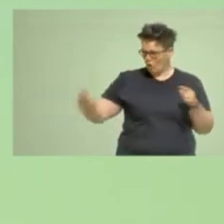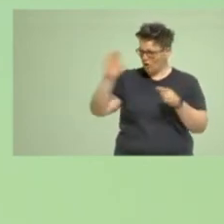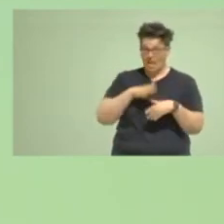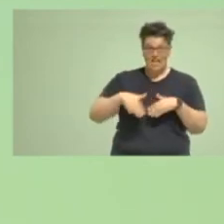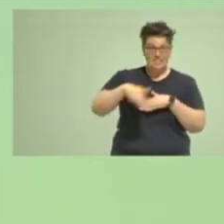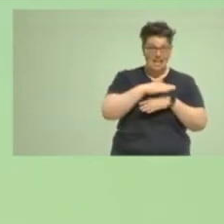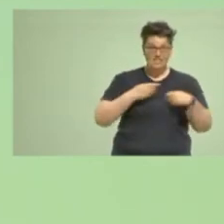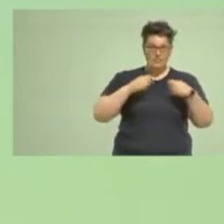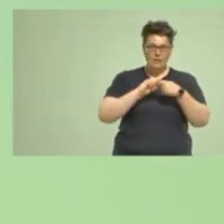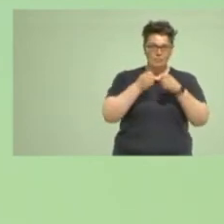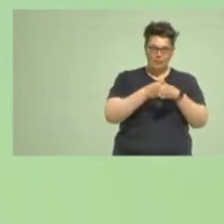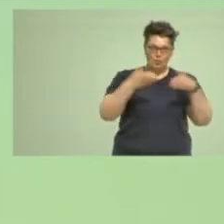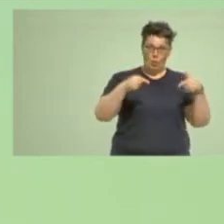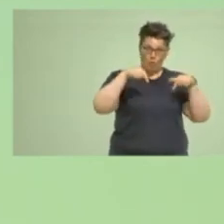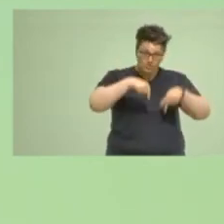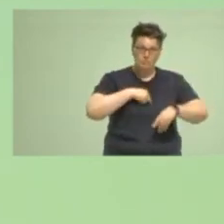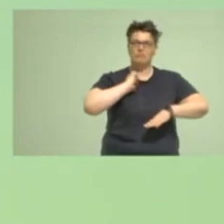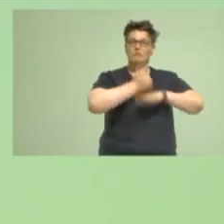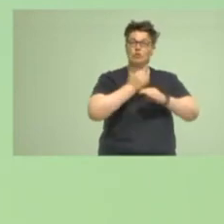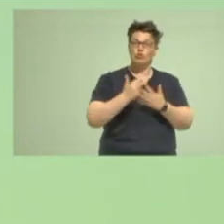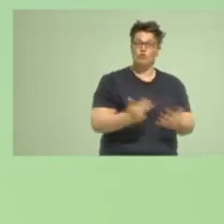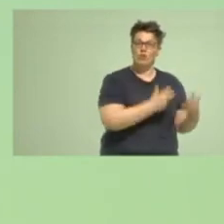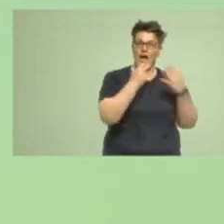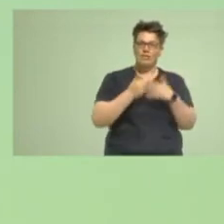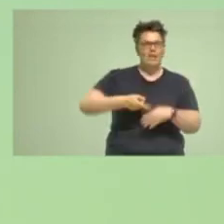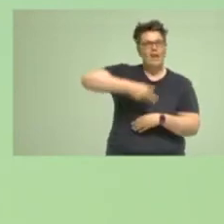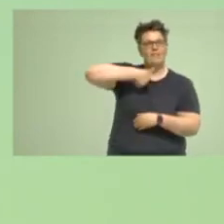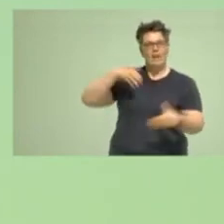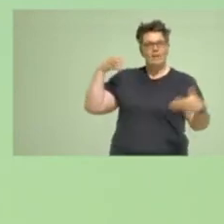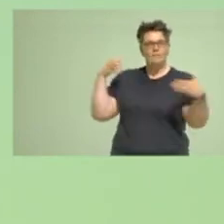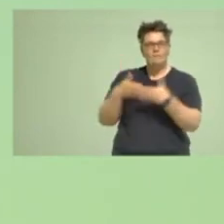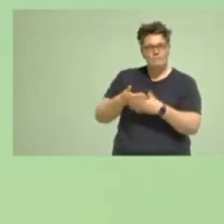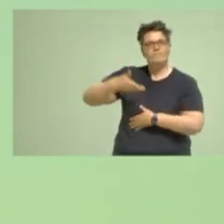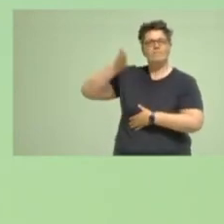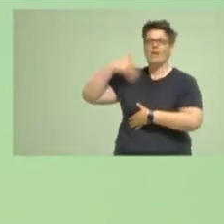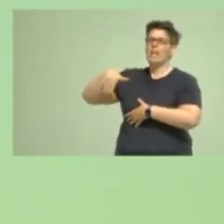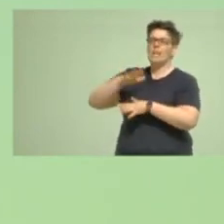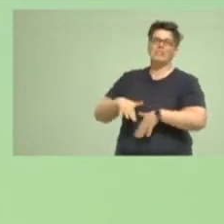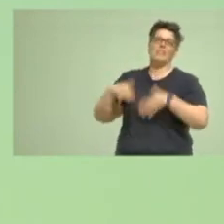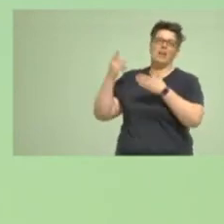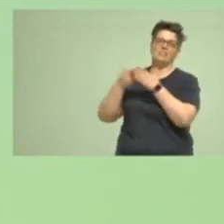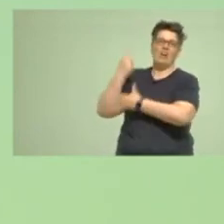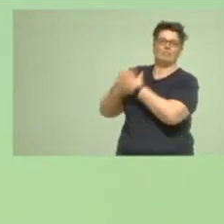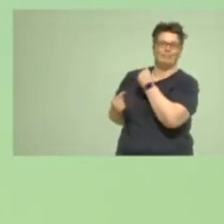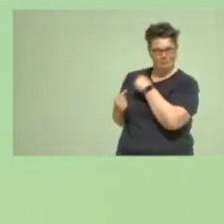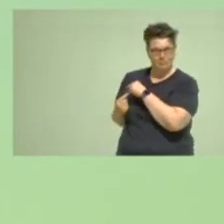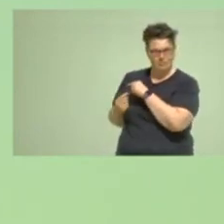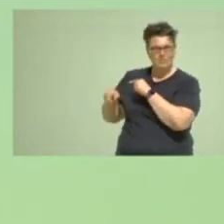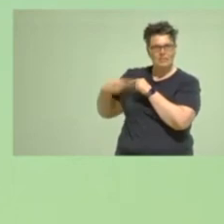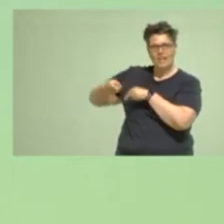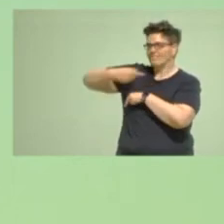dass wir gemeinsam eine Reise angetreten haben, nach einer Landtagswahl-Niederlage, in der wir gezeigt haben,